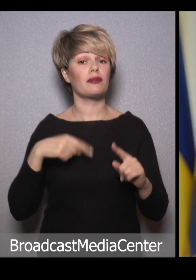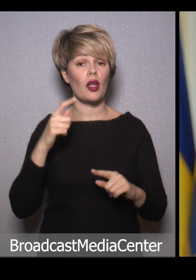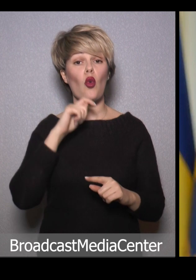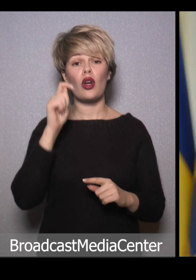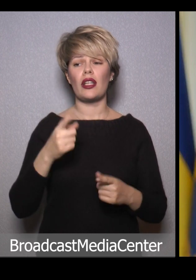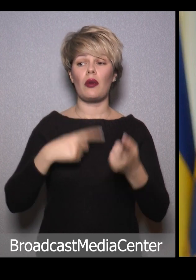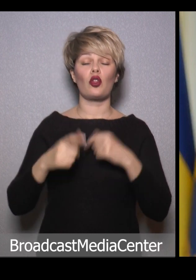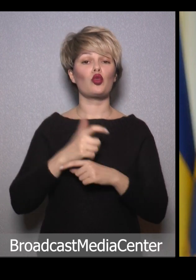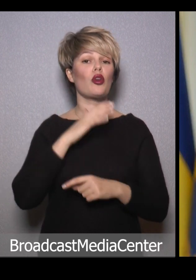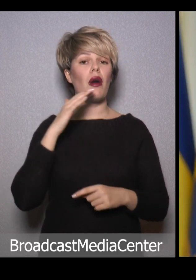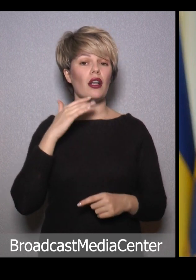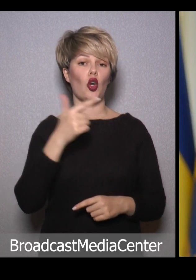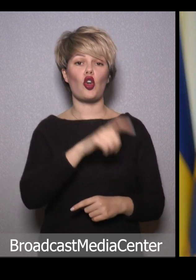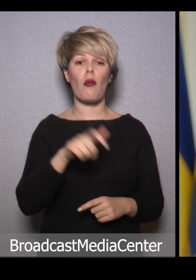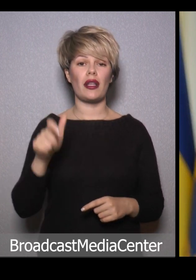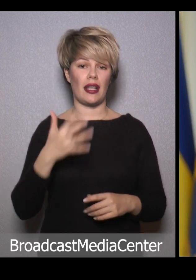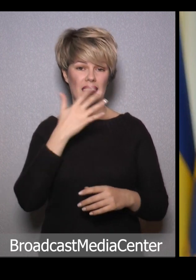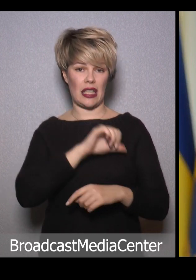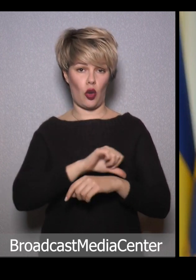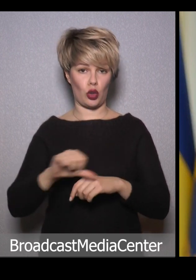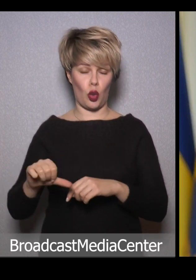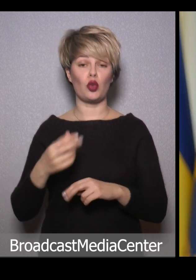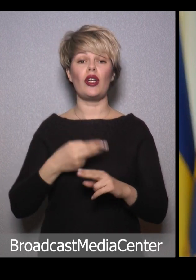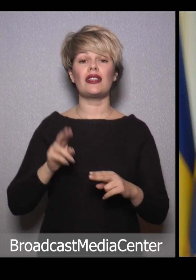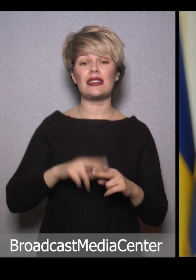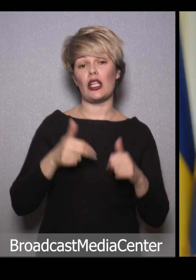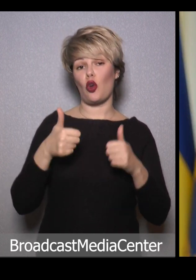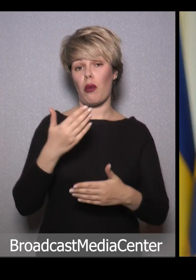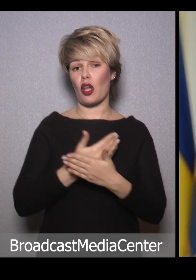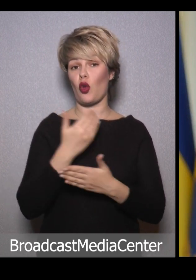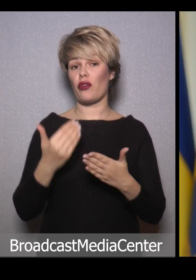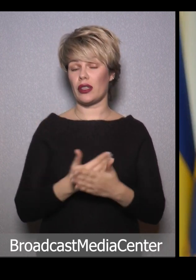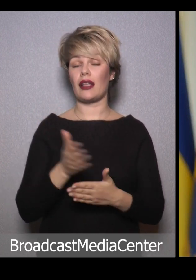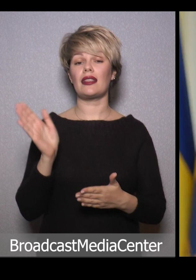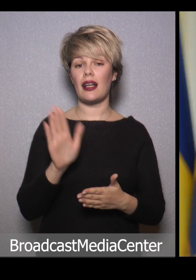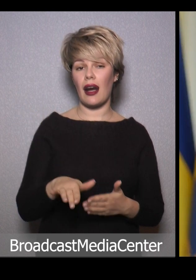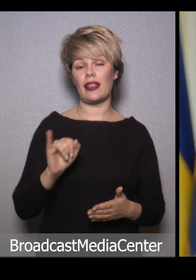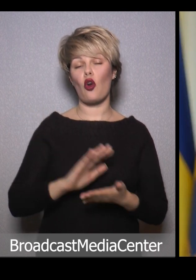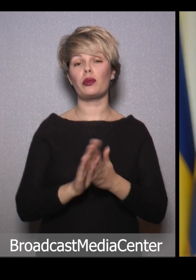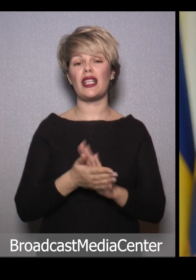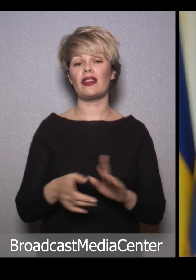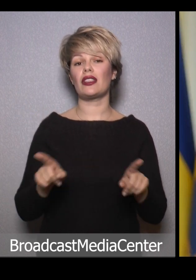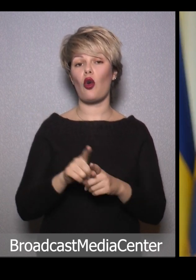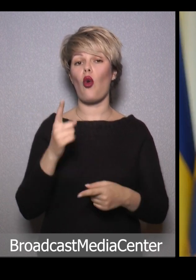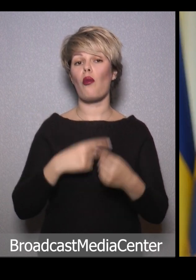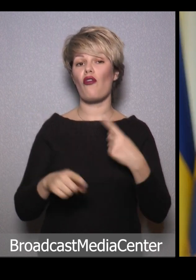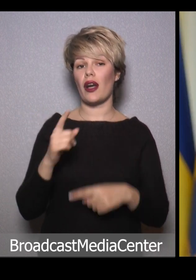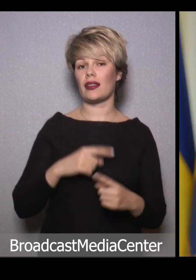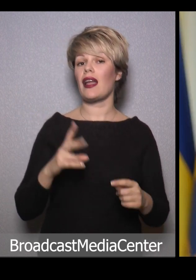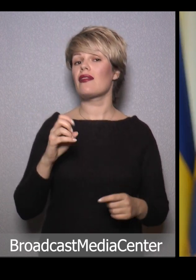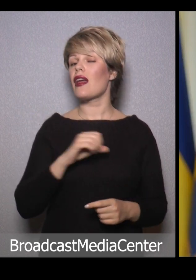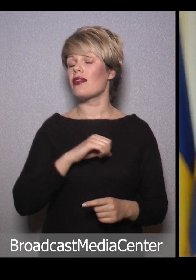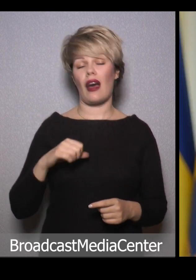повернулося дуже багато громадян з-за кордону. Це добра новина. Нехай і обставини такого повернення